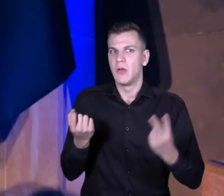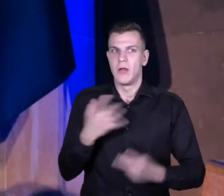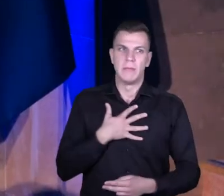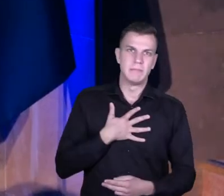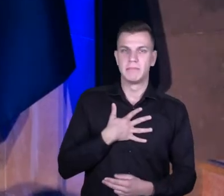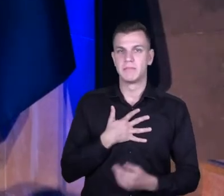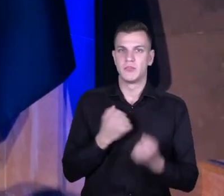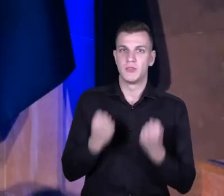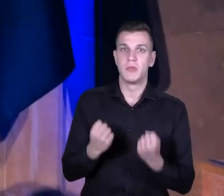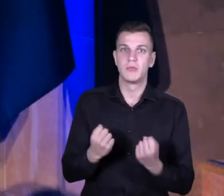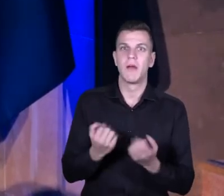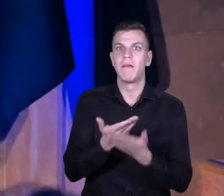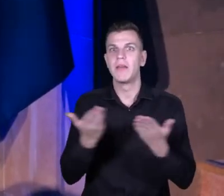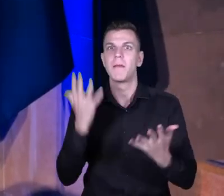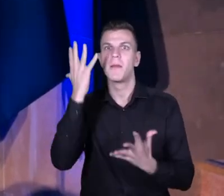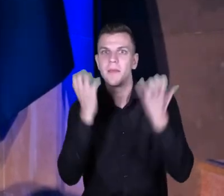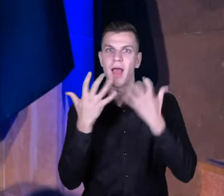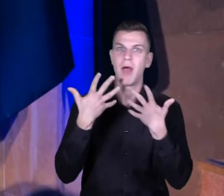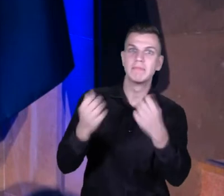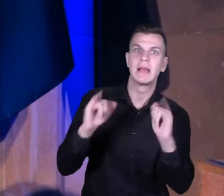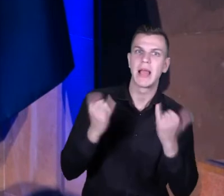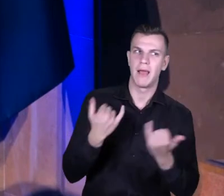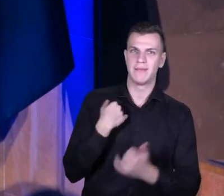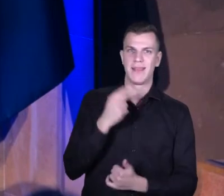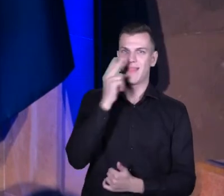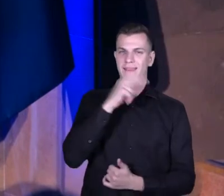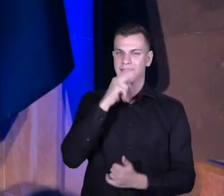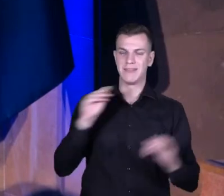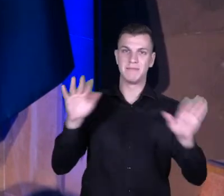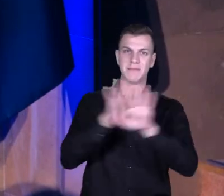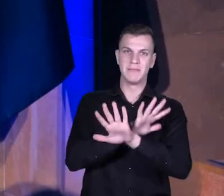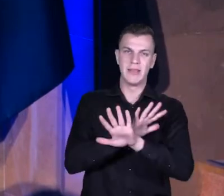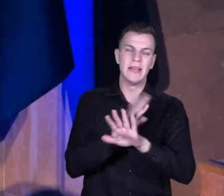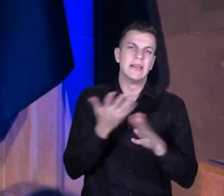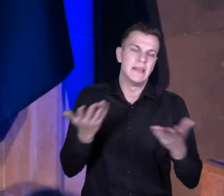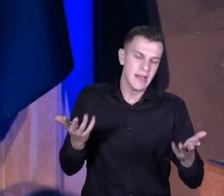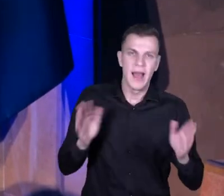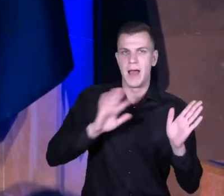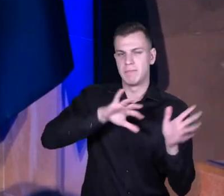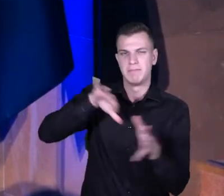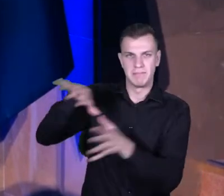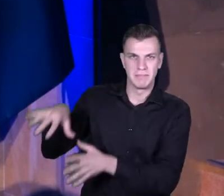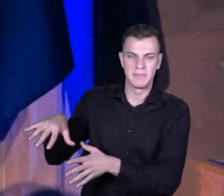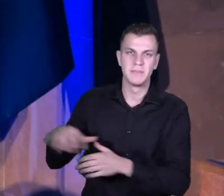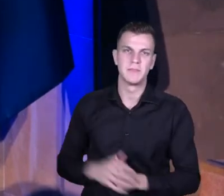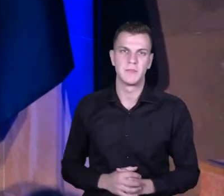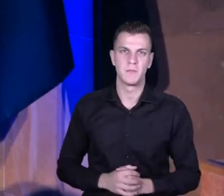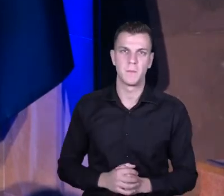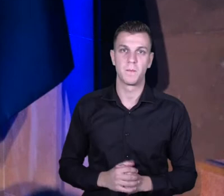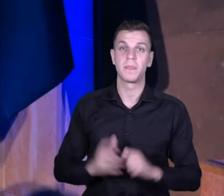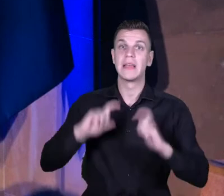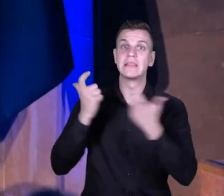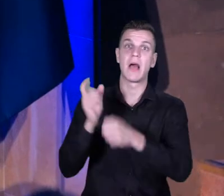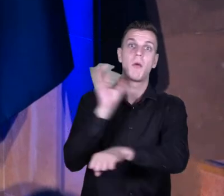publiczności, ale damy jakoś radę, bo dużo znajomych osób też, więc myślę, że będzie dobrze. Tak, ja może nie powiem o całym